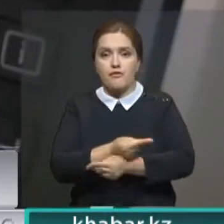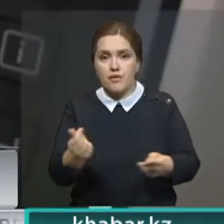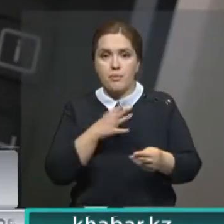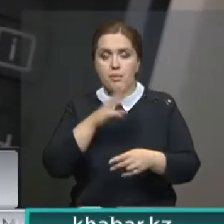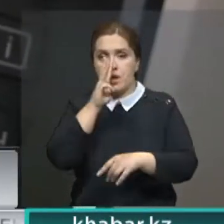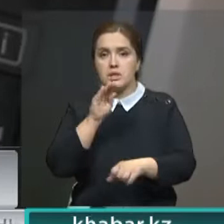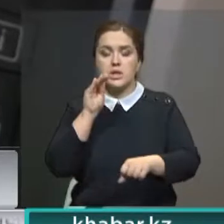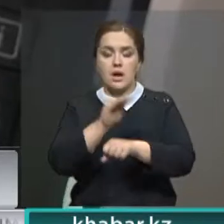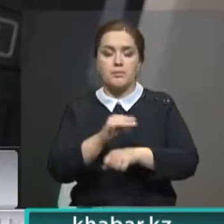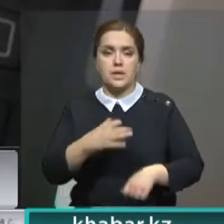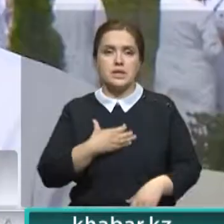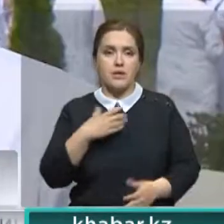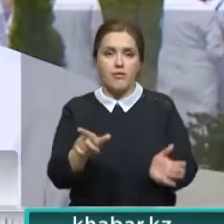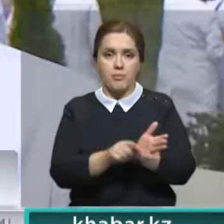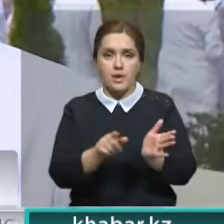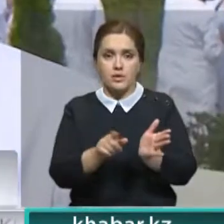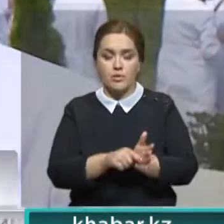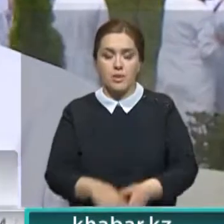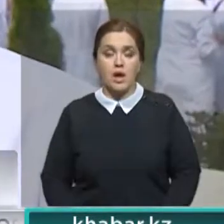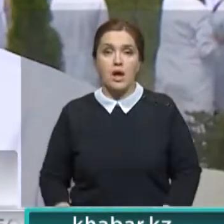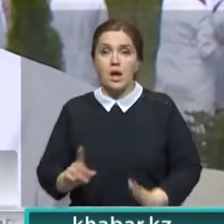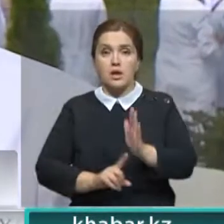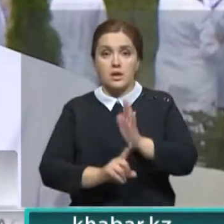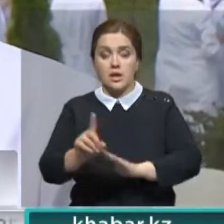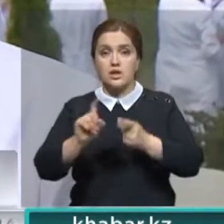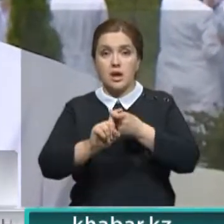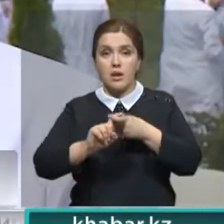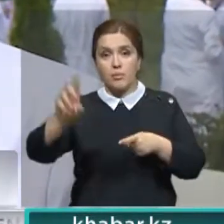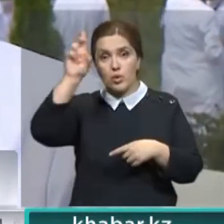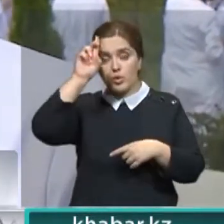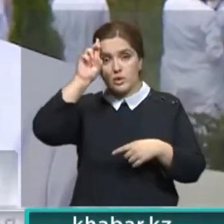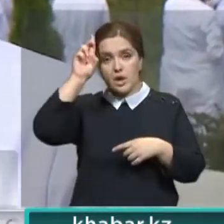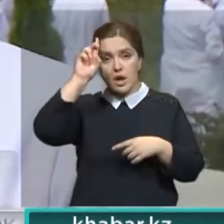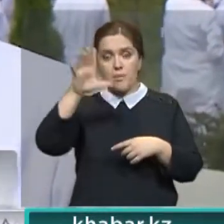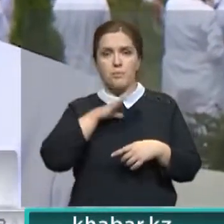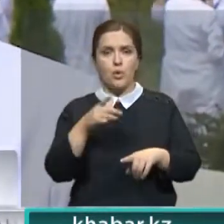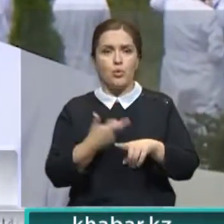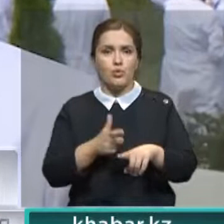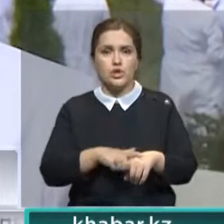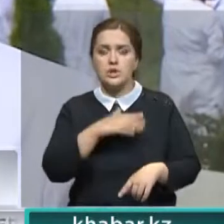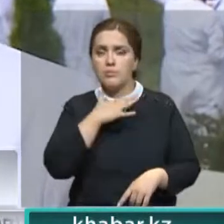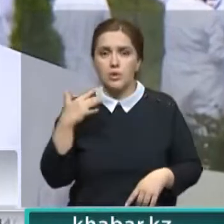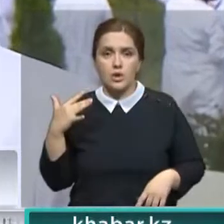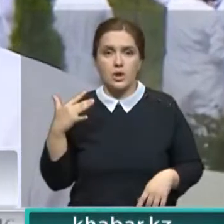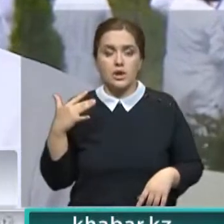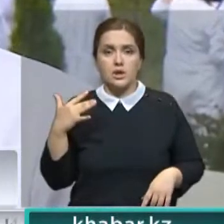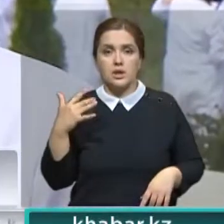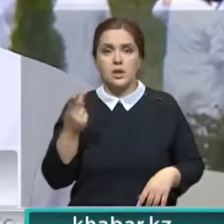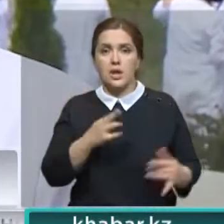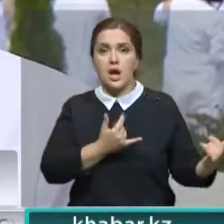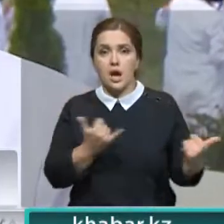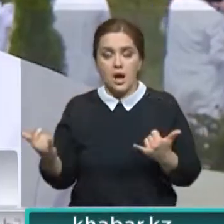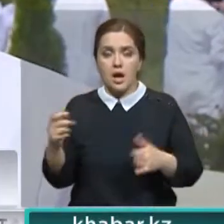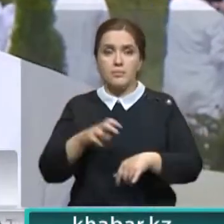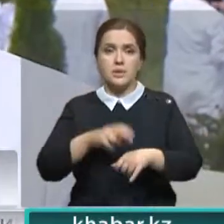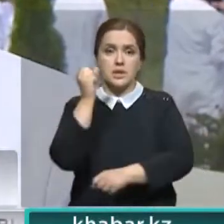надбавок и страховых пособий. С первых дней пандемии государство сделало очень много для медицинских